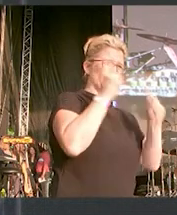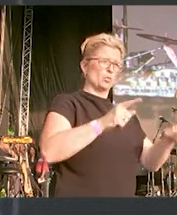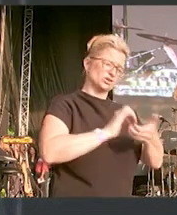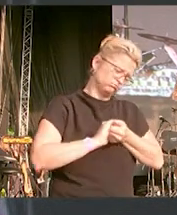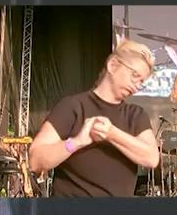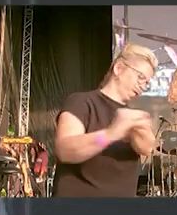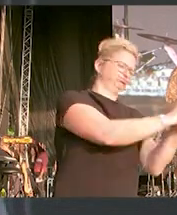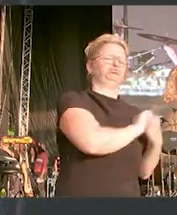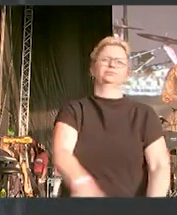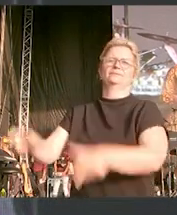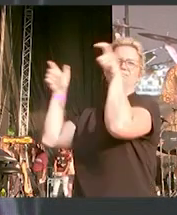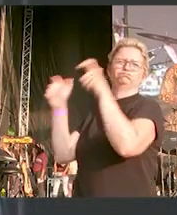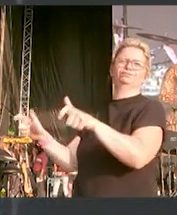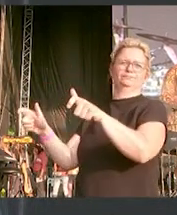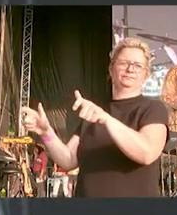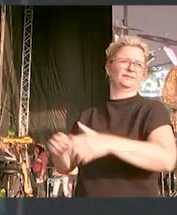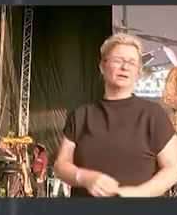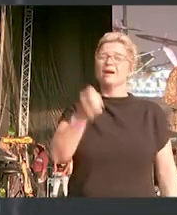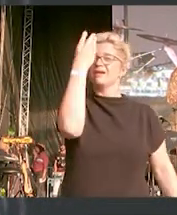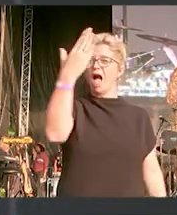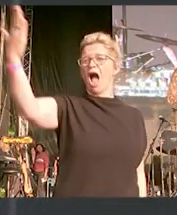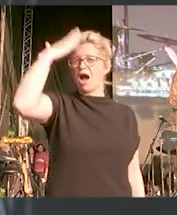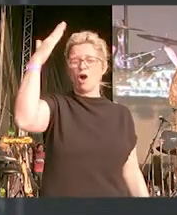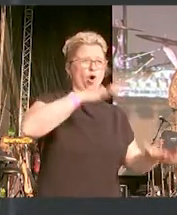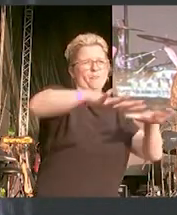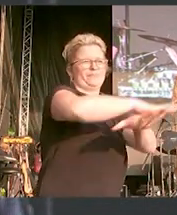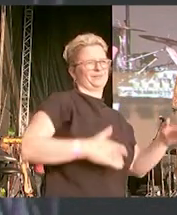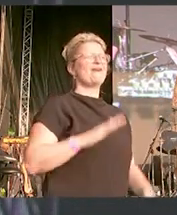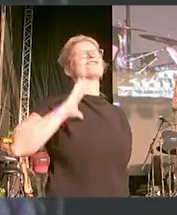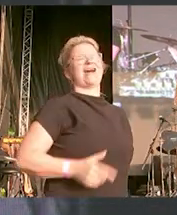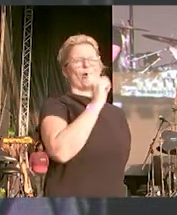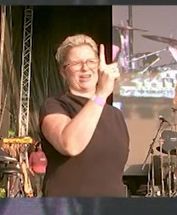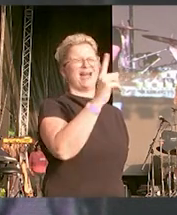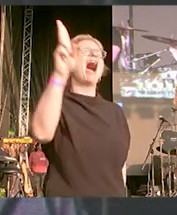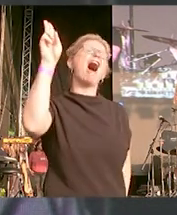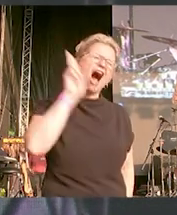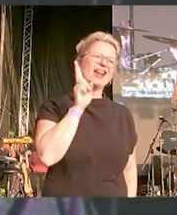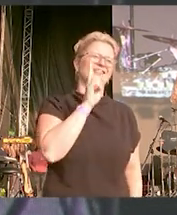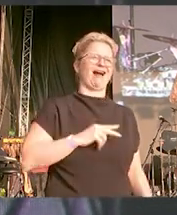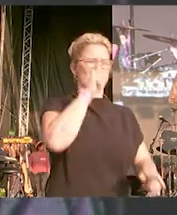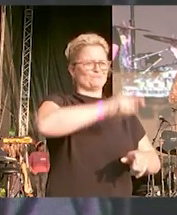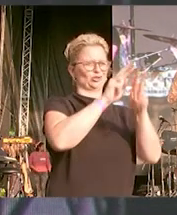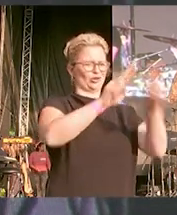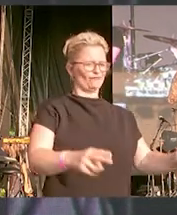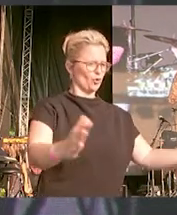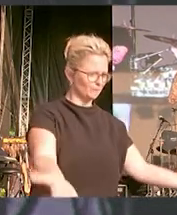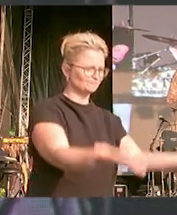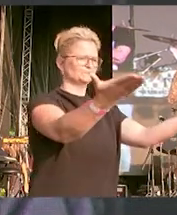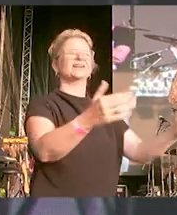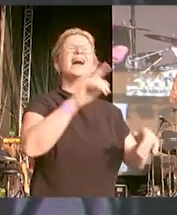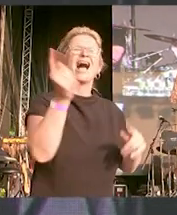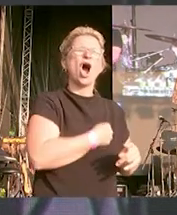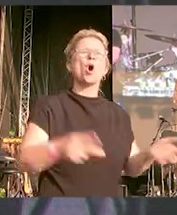Es sind wie immer vor allem die Frauen, die die Menschenwürde im Alltag aufrechterhalten. Lasst uns von der